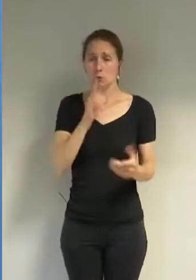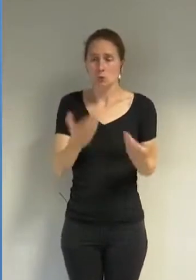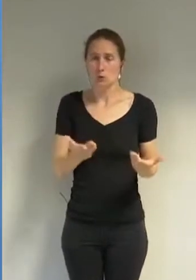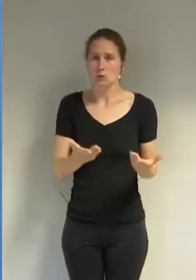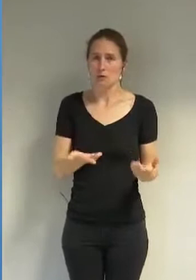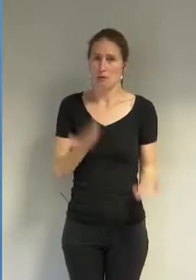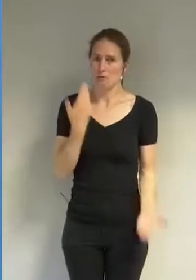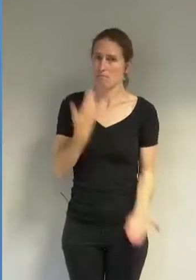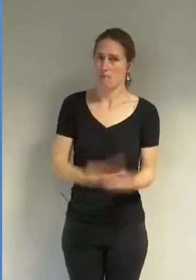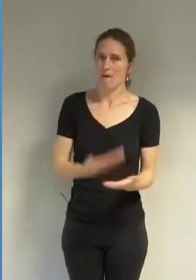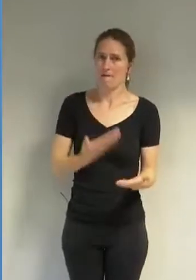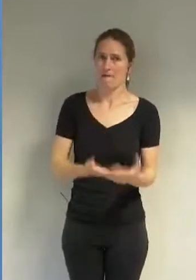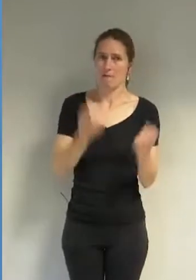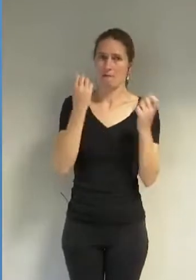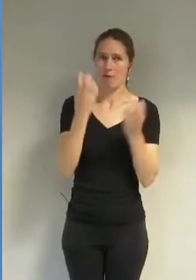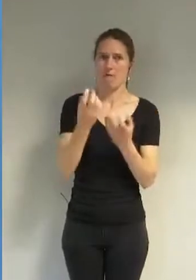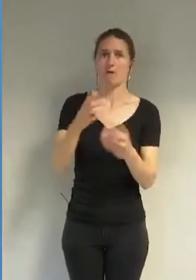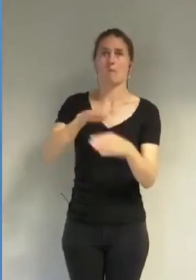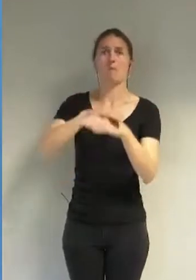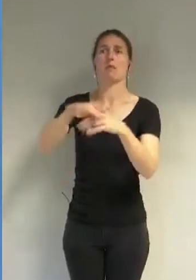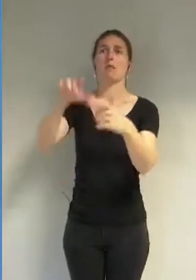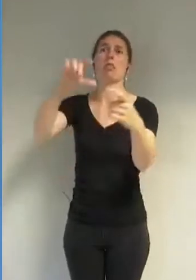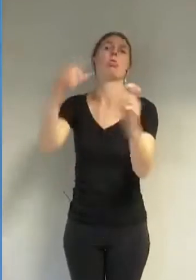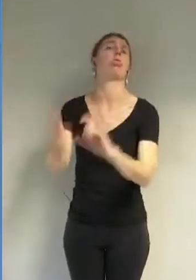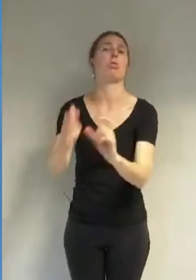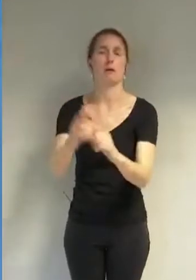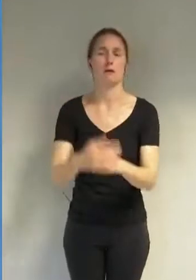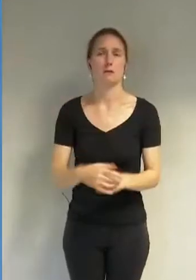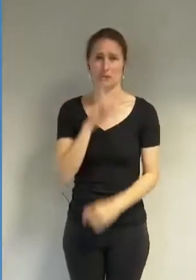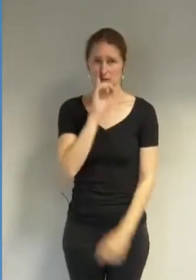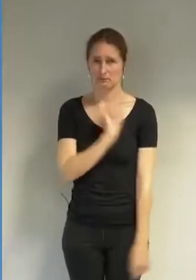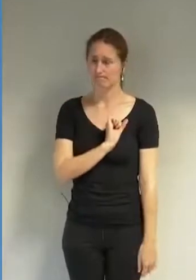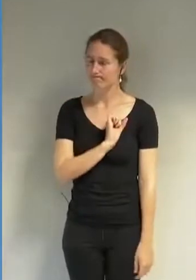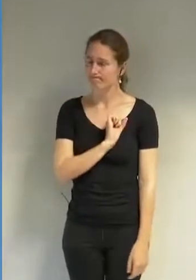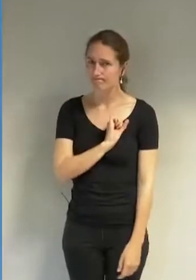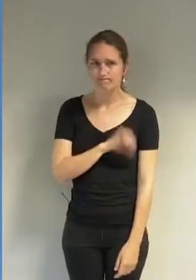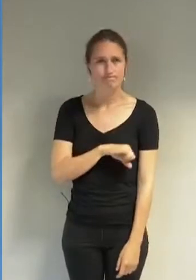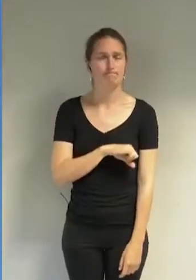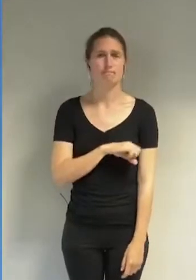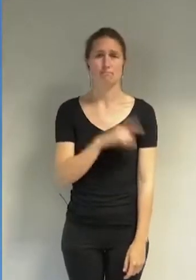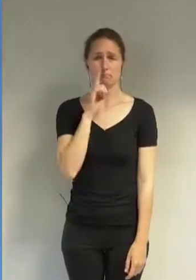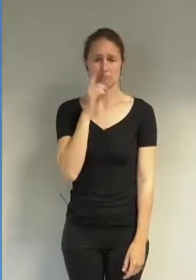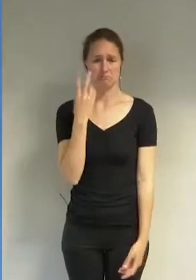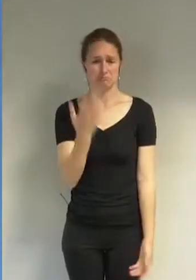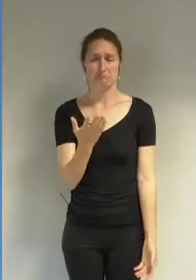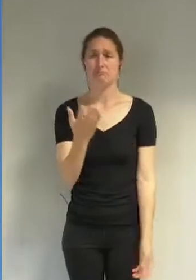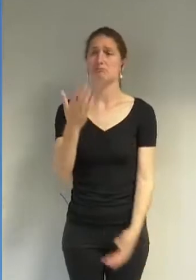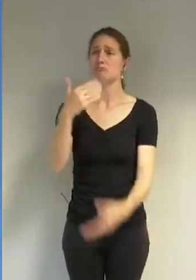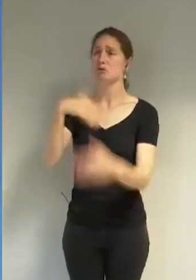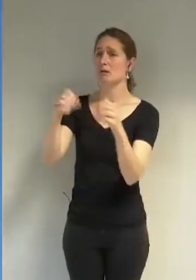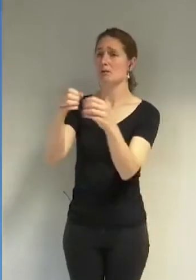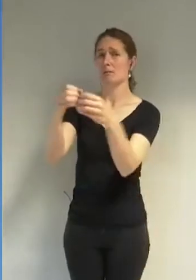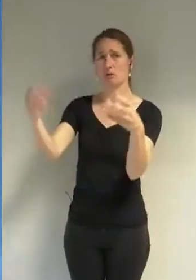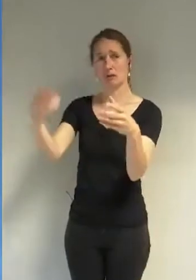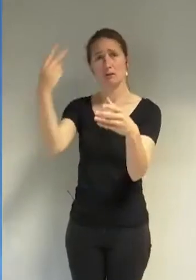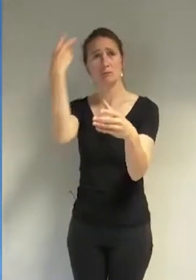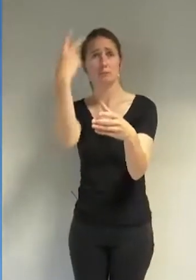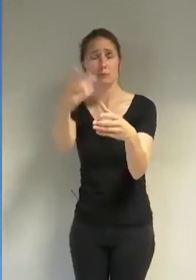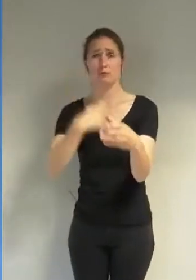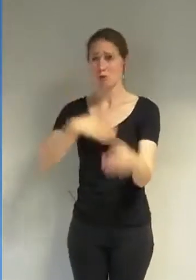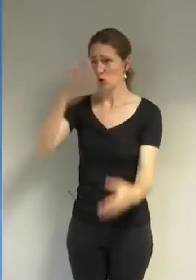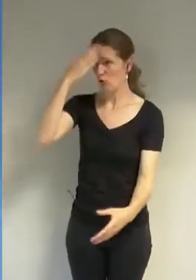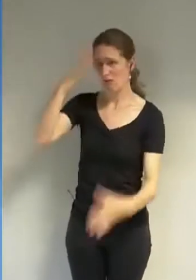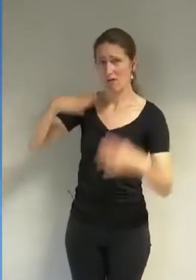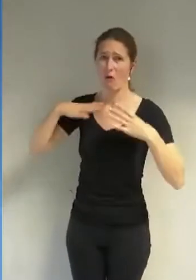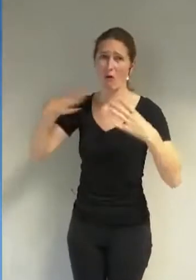politique. J'ai le cœur serré. J'ai le cœur serré en voyant des personnes de votre majorité, dont je connais les engagements